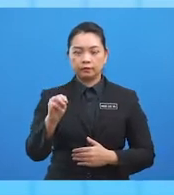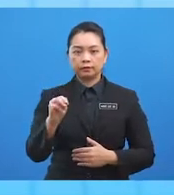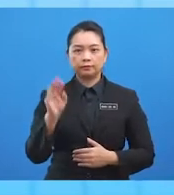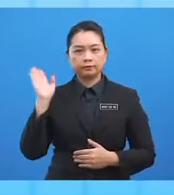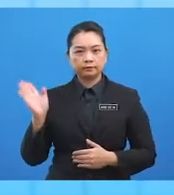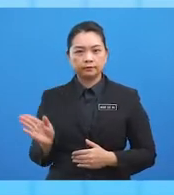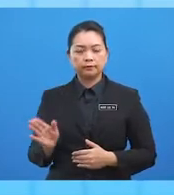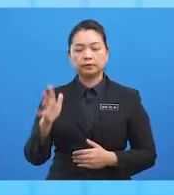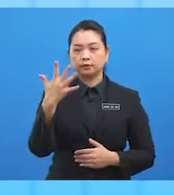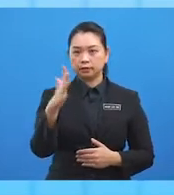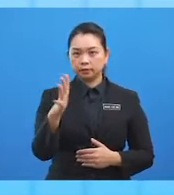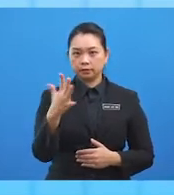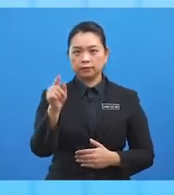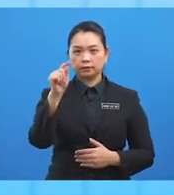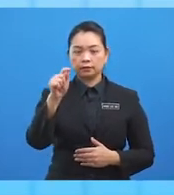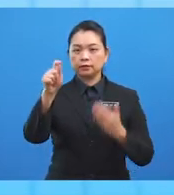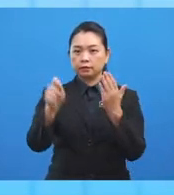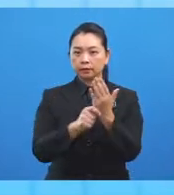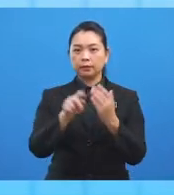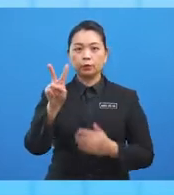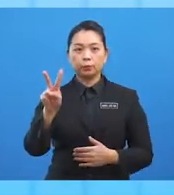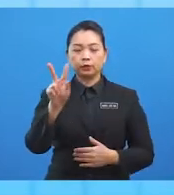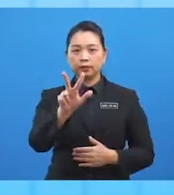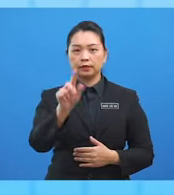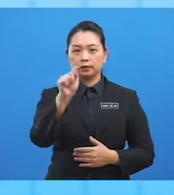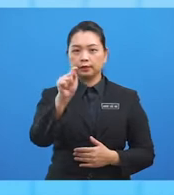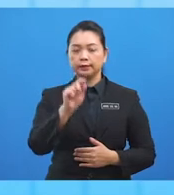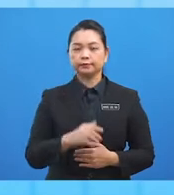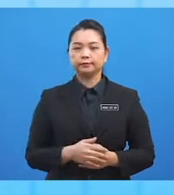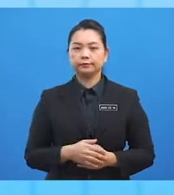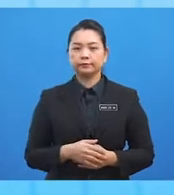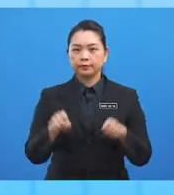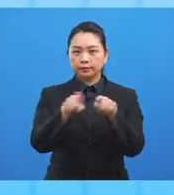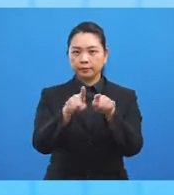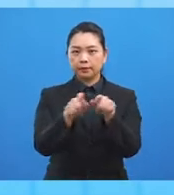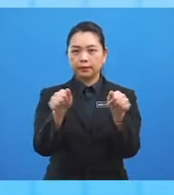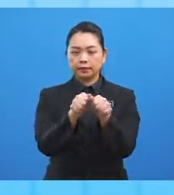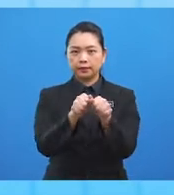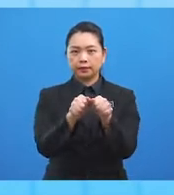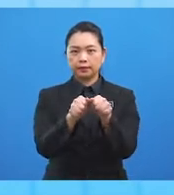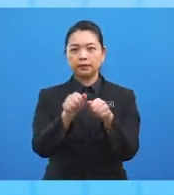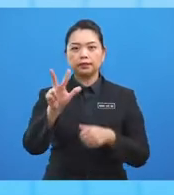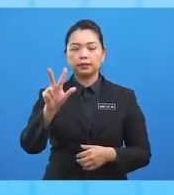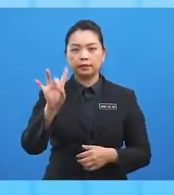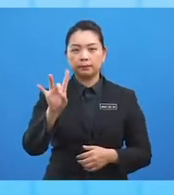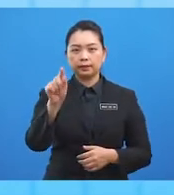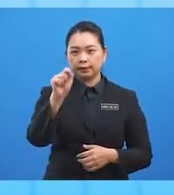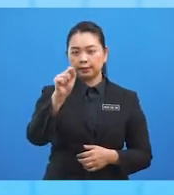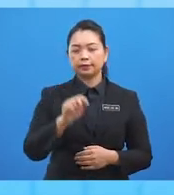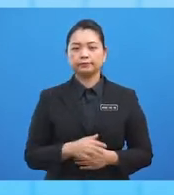ialah 15 darjah tambah 23 darjah sama dengan 38.